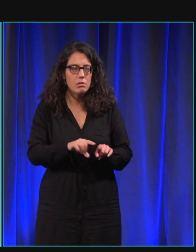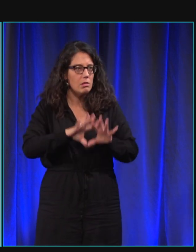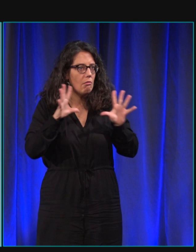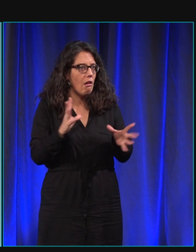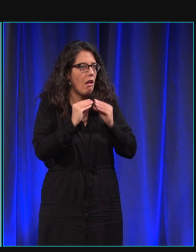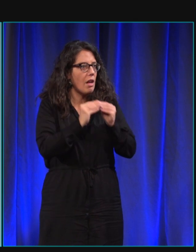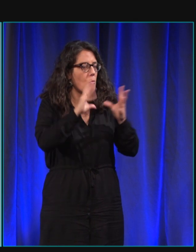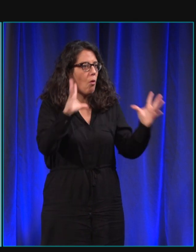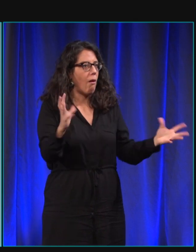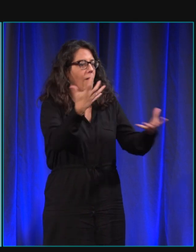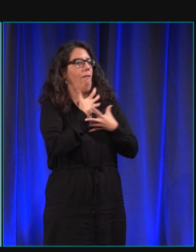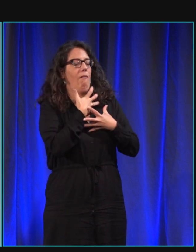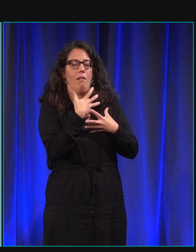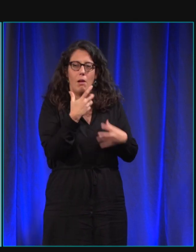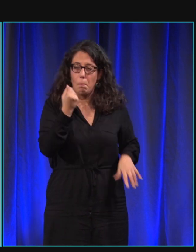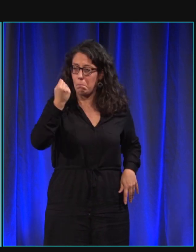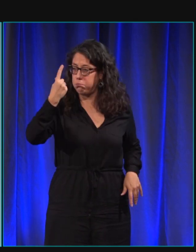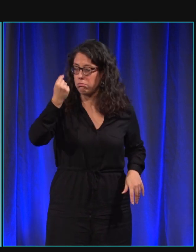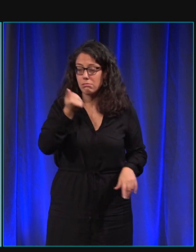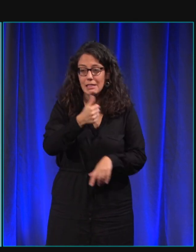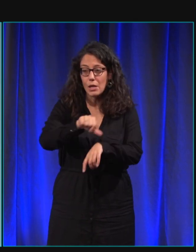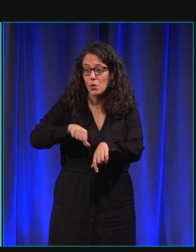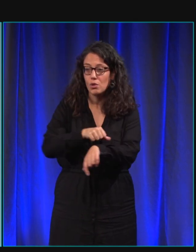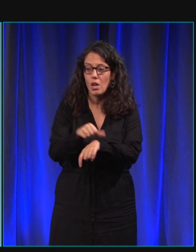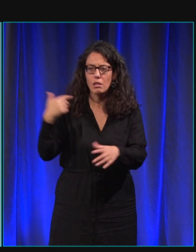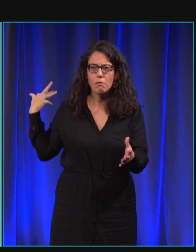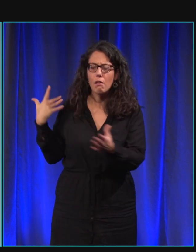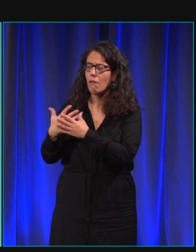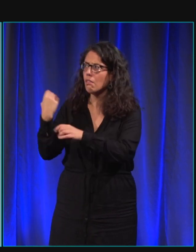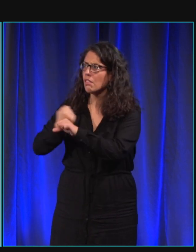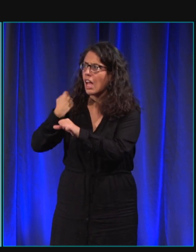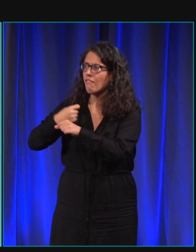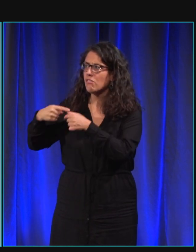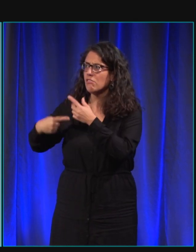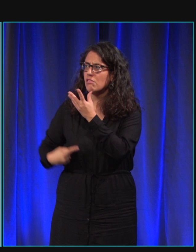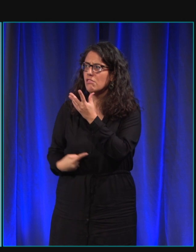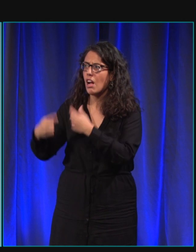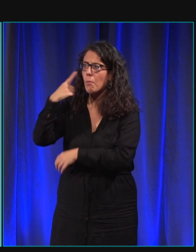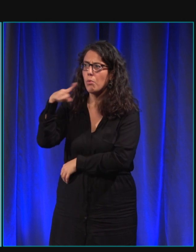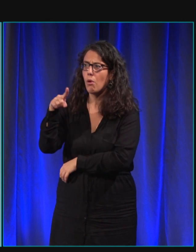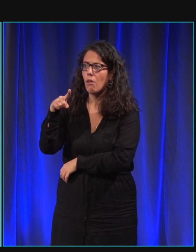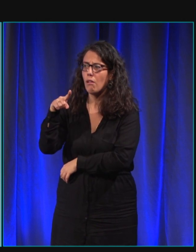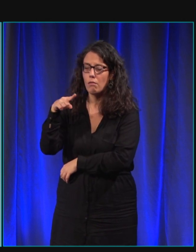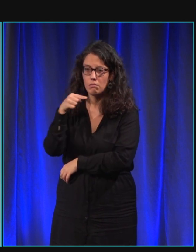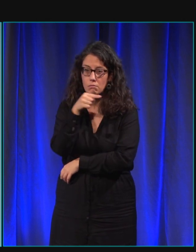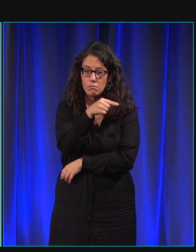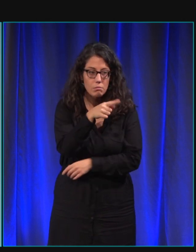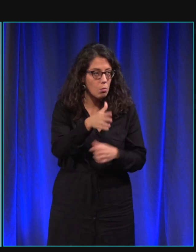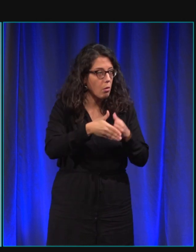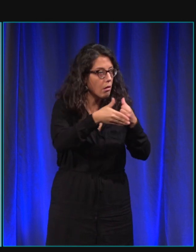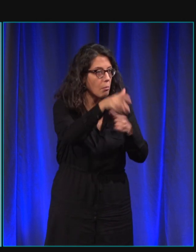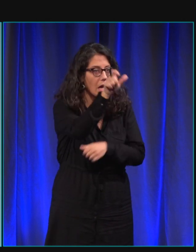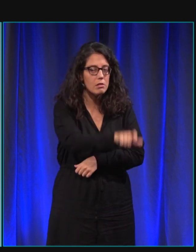il comprend en quelques heures que tout ce qu'on a travaillé depuis qu'il a deux mois, c'est pour aider cette